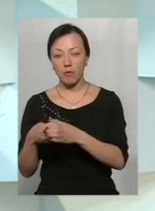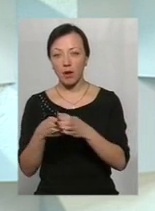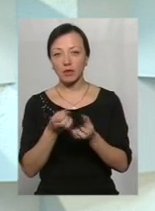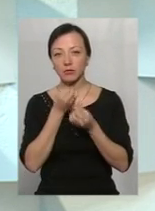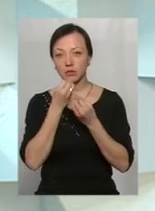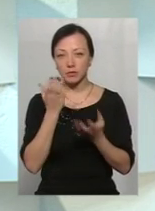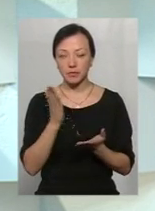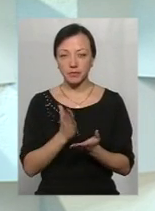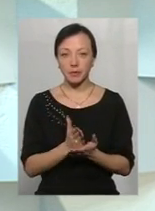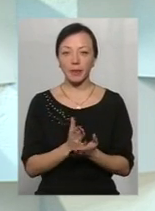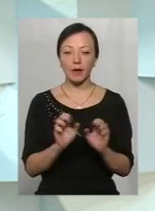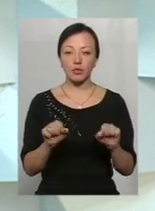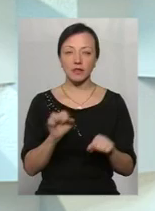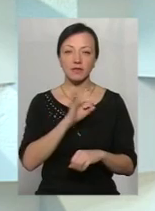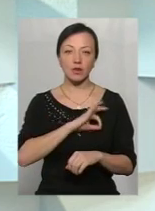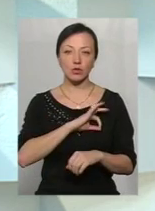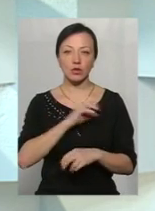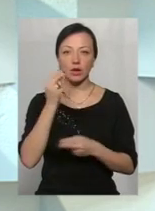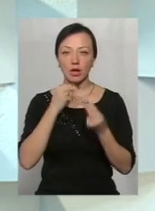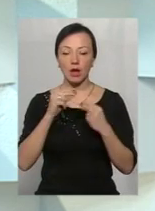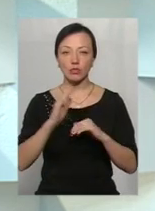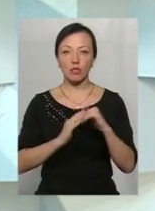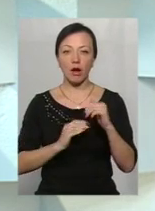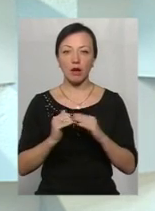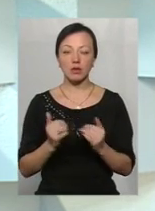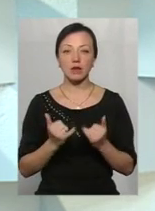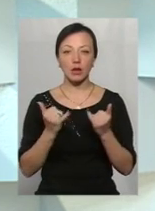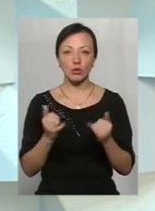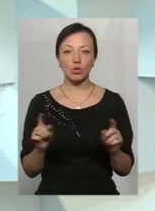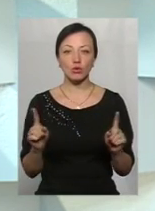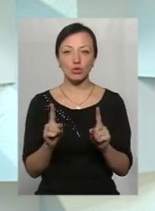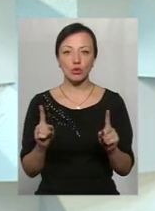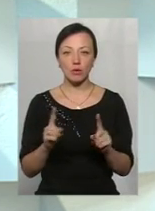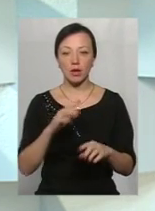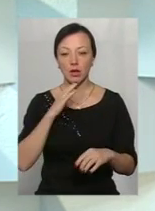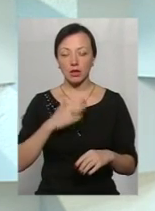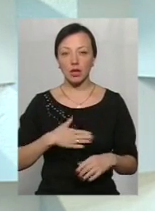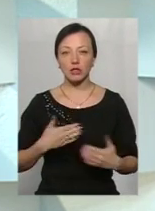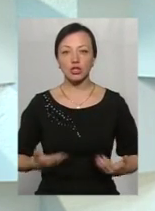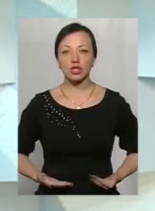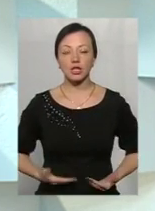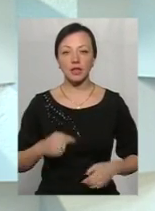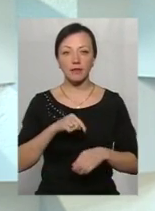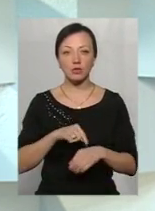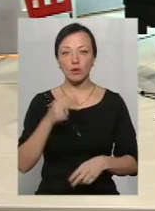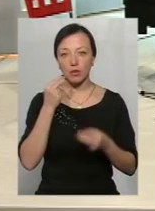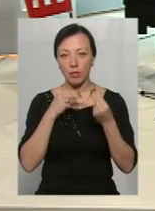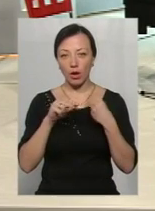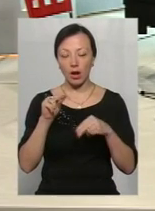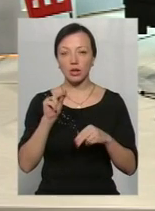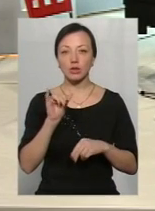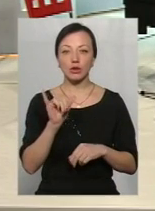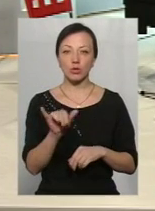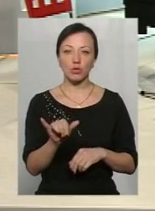і дає можливість використовувати кращу практику для того, щоб наші жителі відчули покращення в